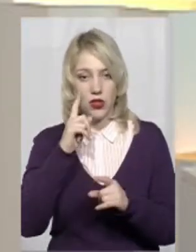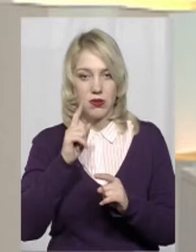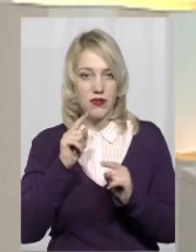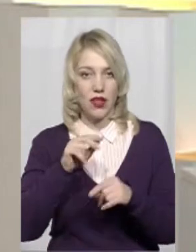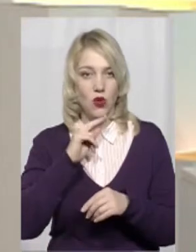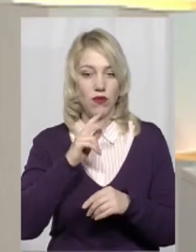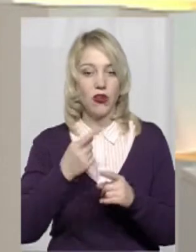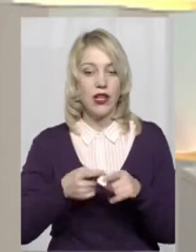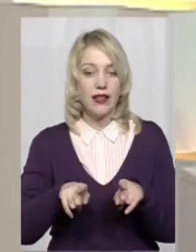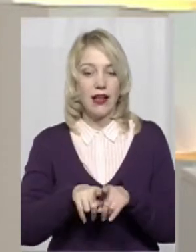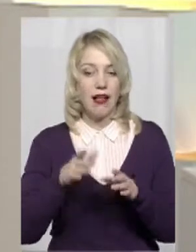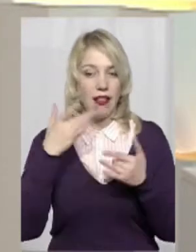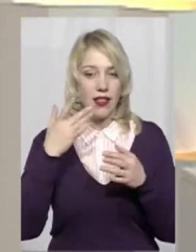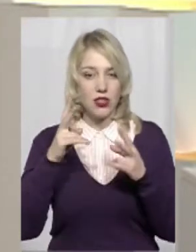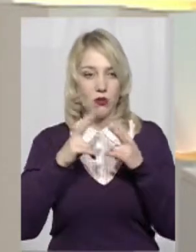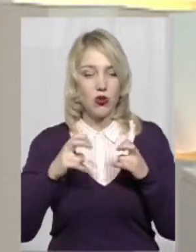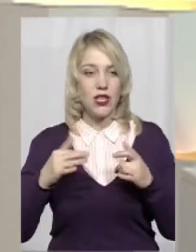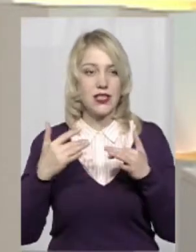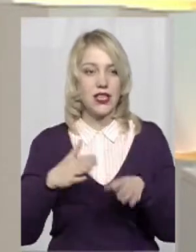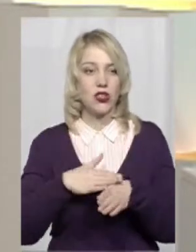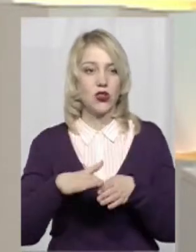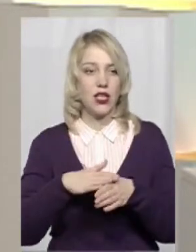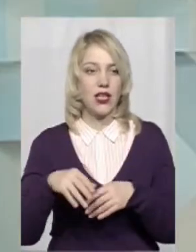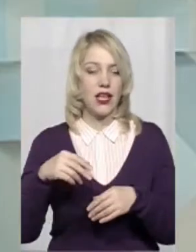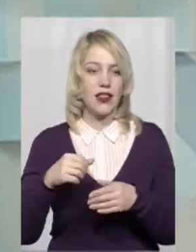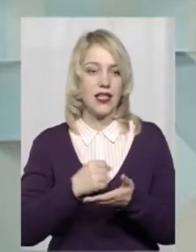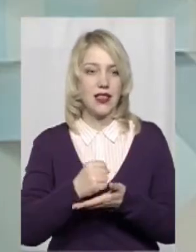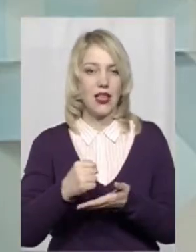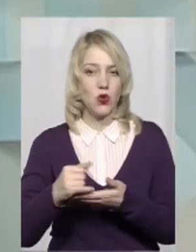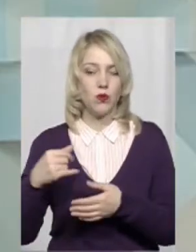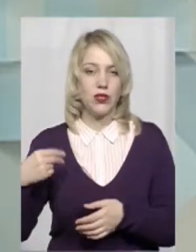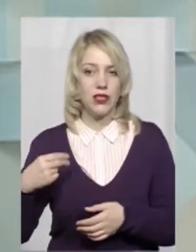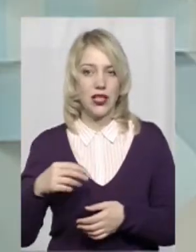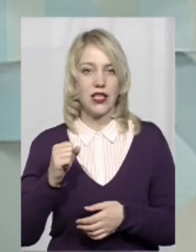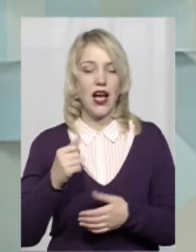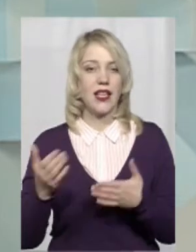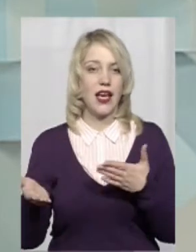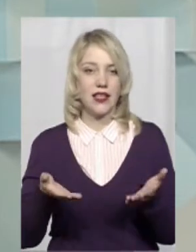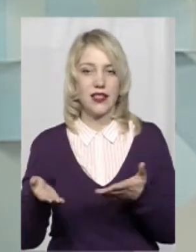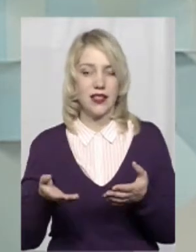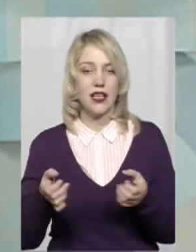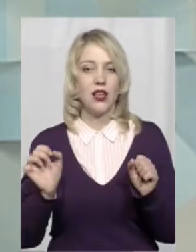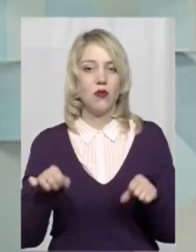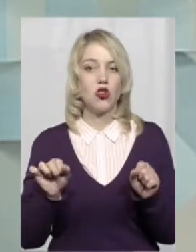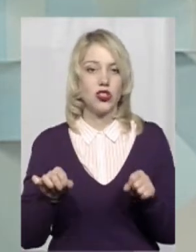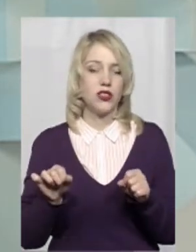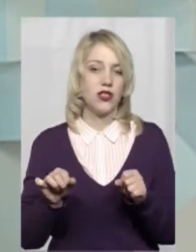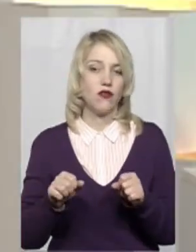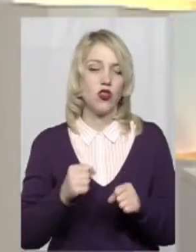легше проаналізувати, наскільки дотримується, так, кандидат в президенти. А які, можливо,